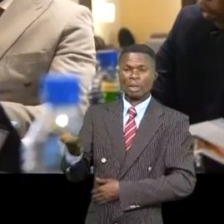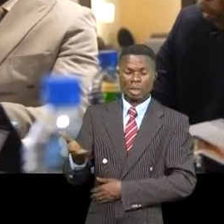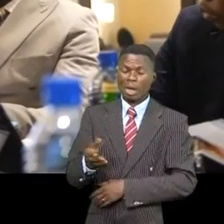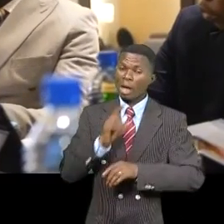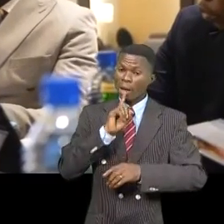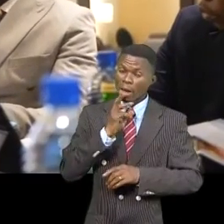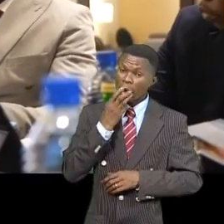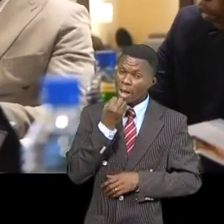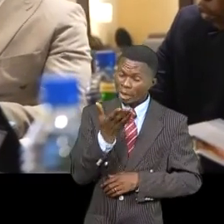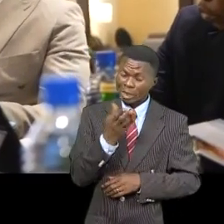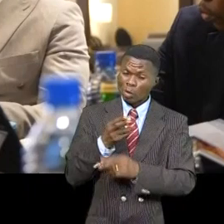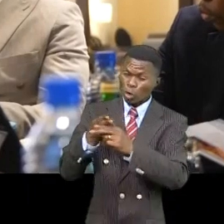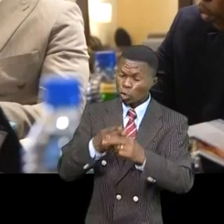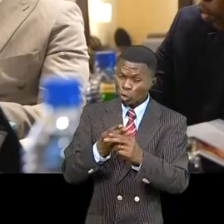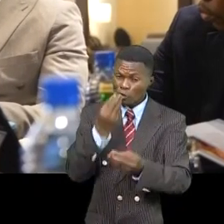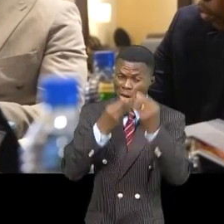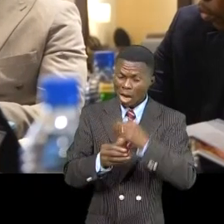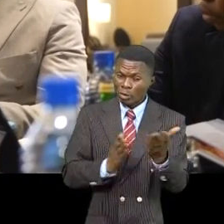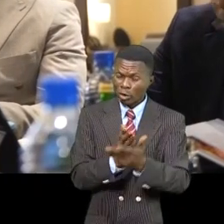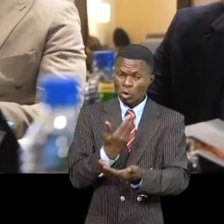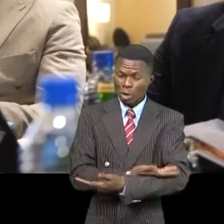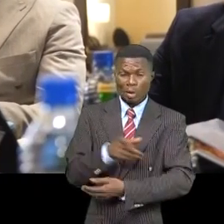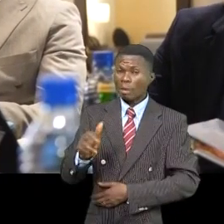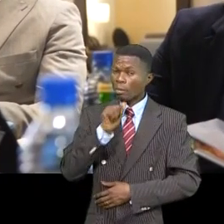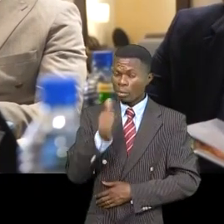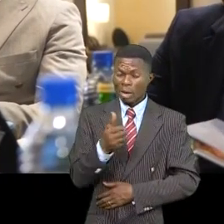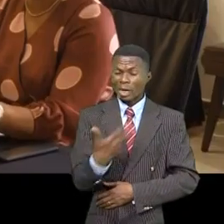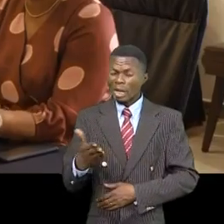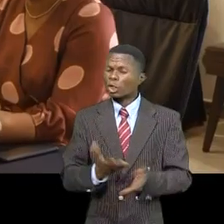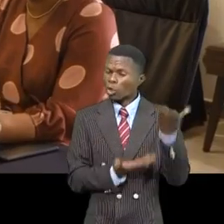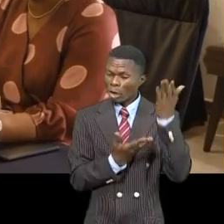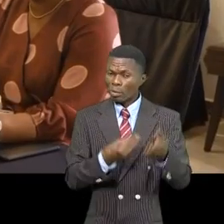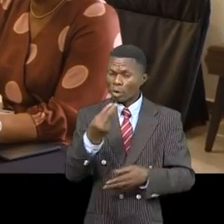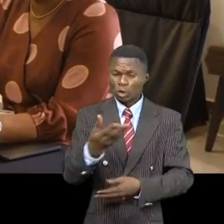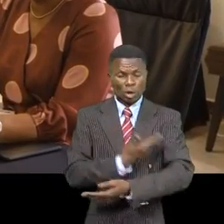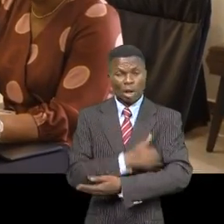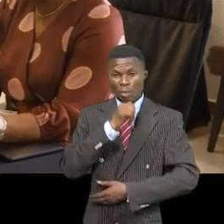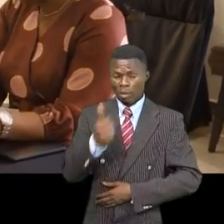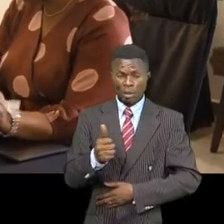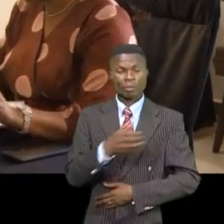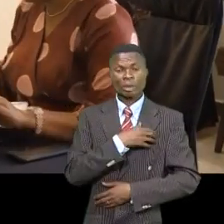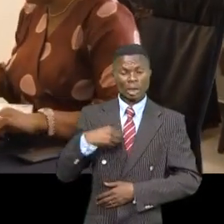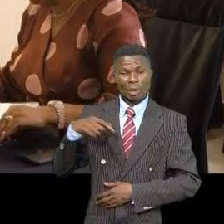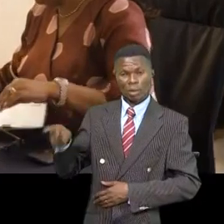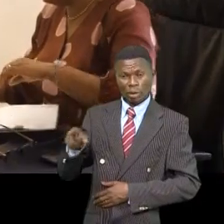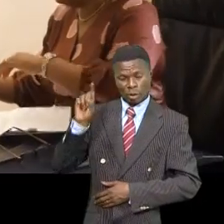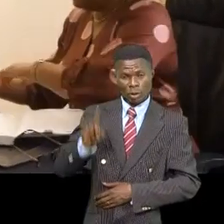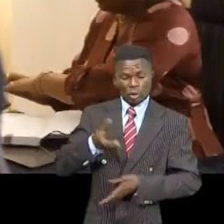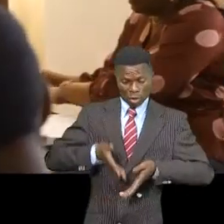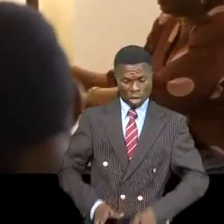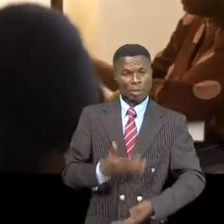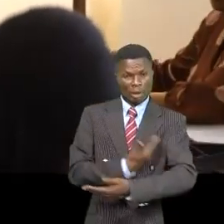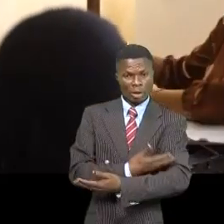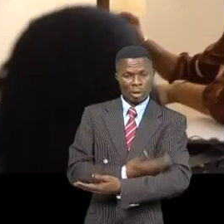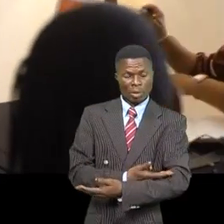prenez pas suffisamment de certains nutriments, certains aliments, eh bien la maman peut enfanter un enfant